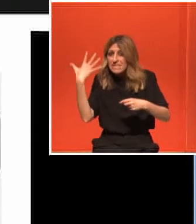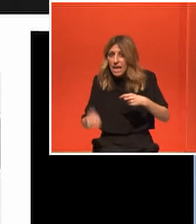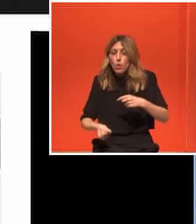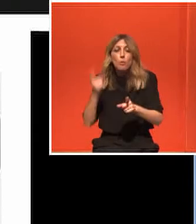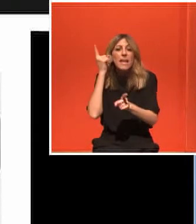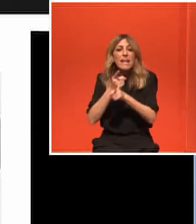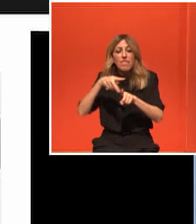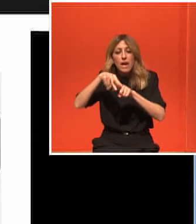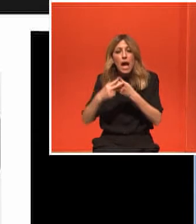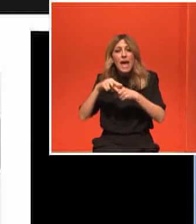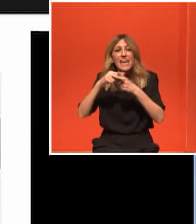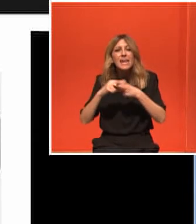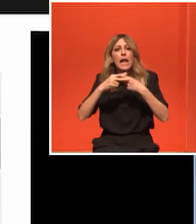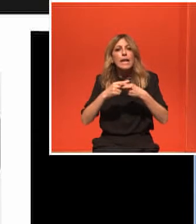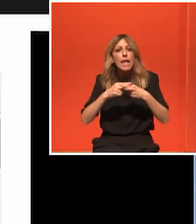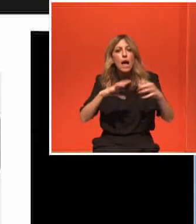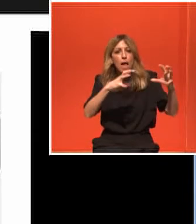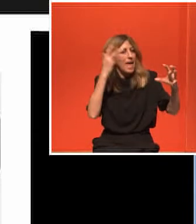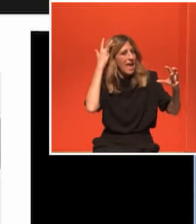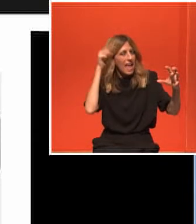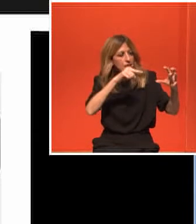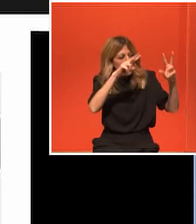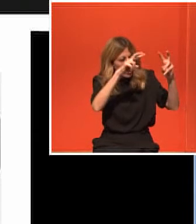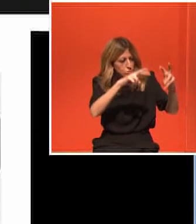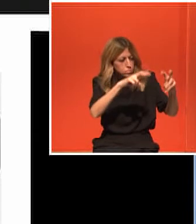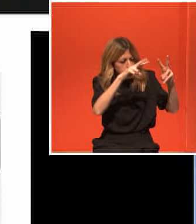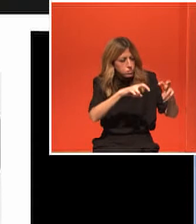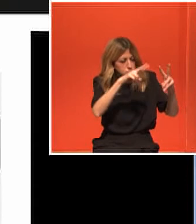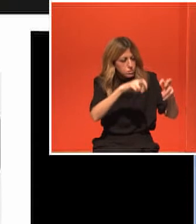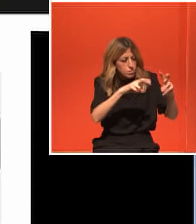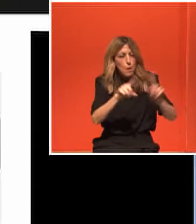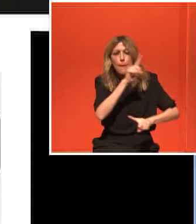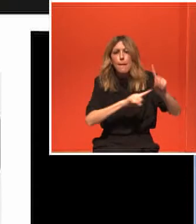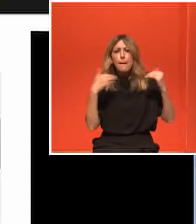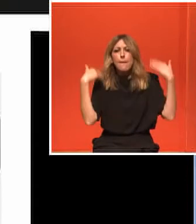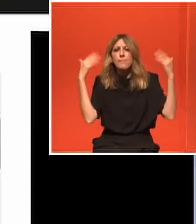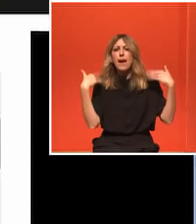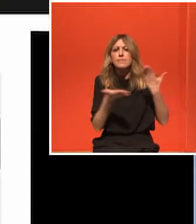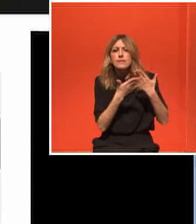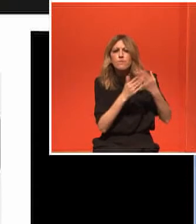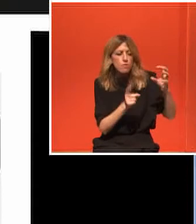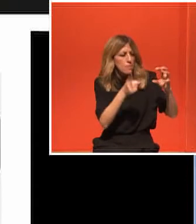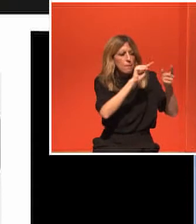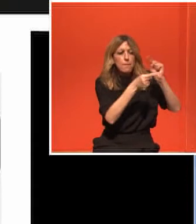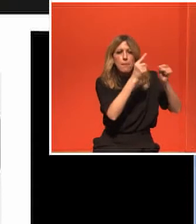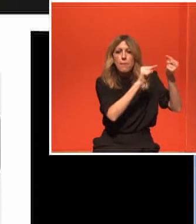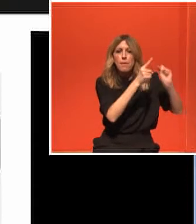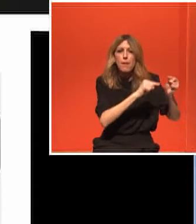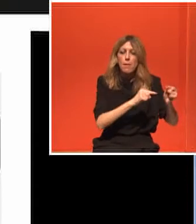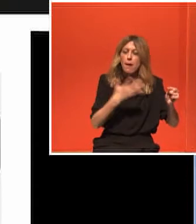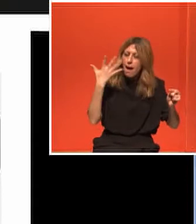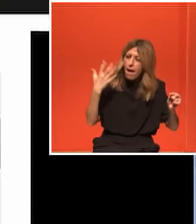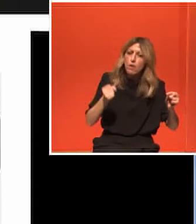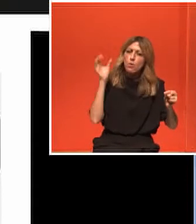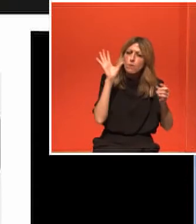άλλαξε από την εποχή του Ιπποκράτη. Όλοι ξέραμε ότι η άσκηση είναι καλό. Όλοι ξέραμε ότι η διατροφή είναι καλό. Όλοι ξέραμε ότι δεν είναι